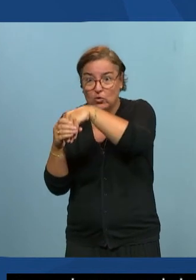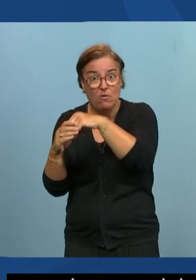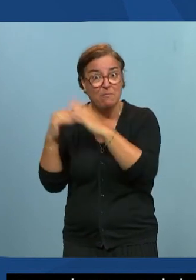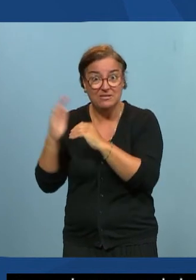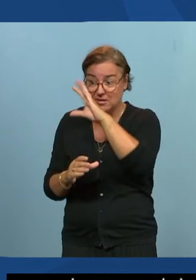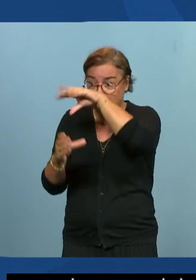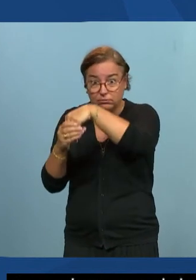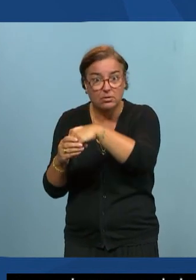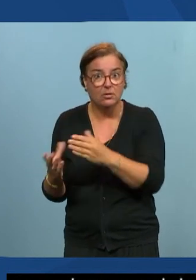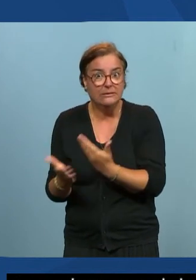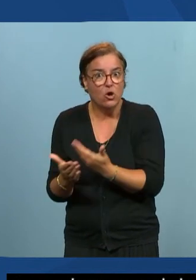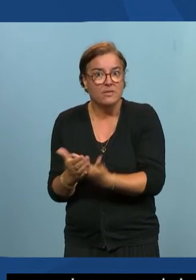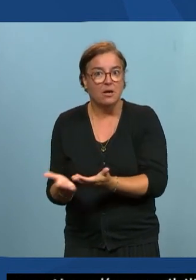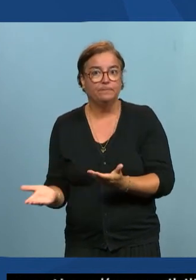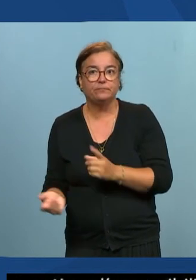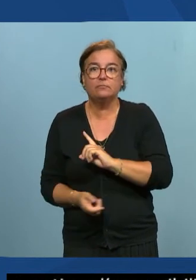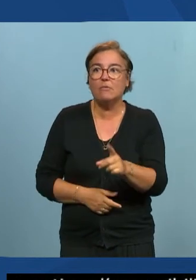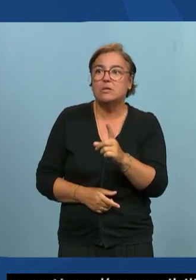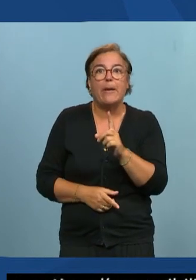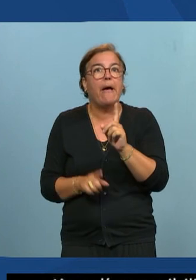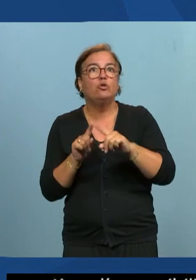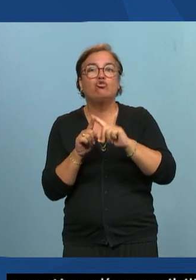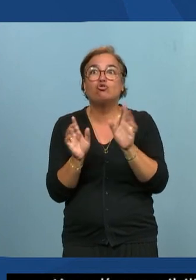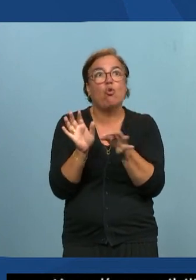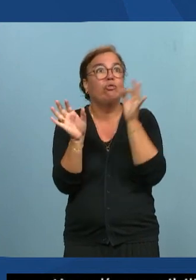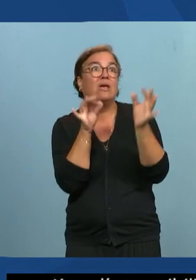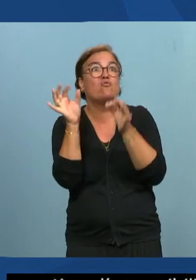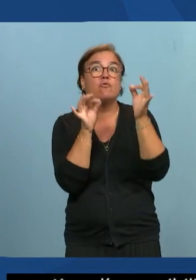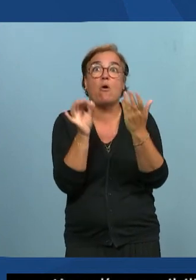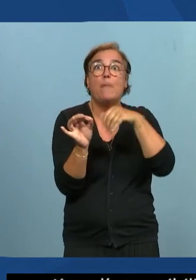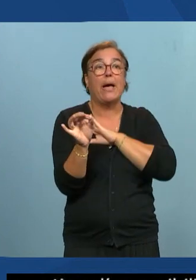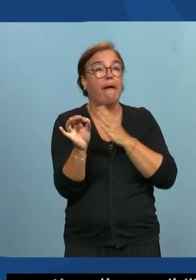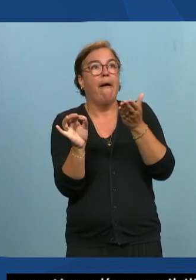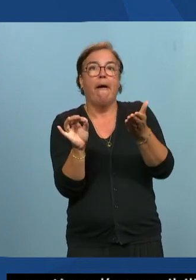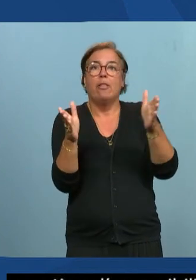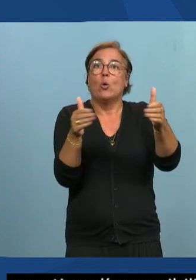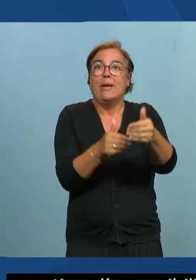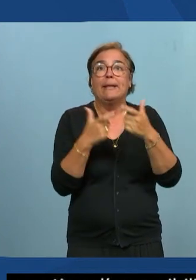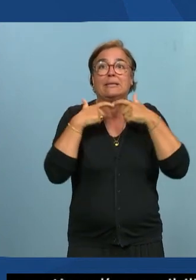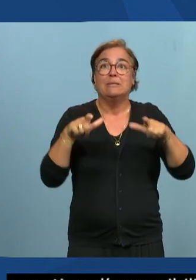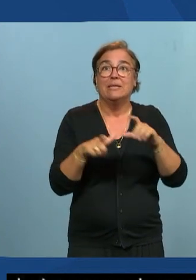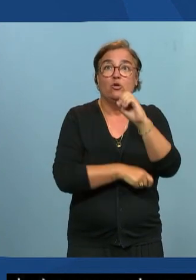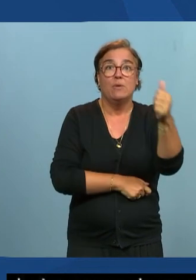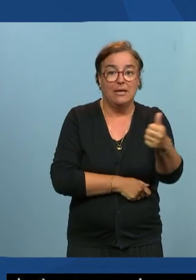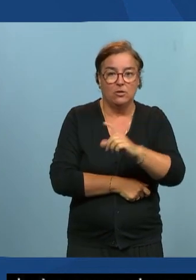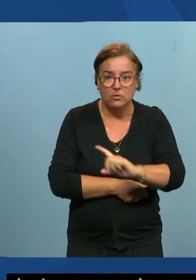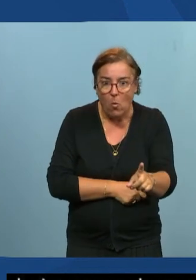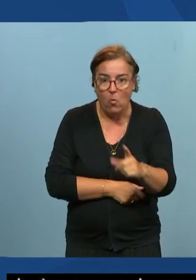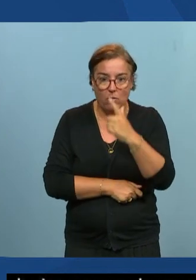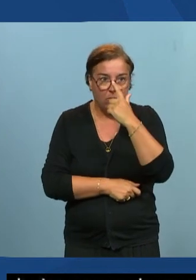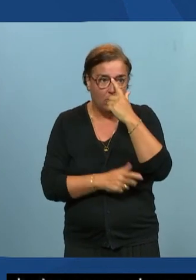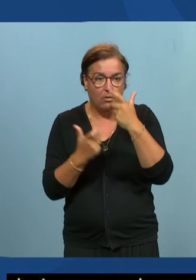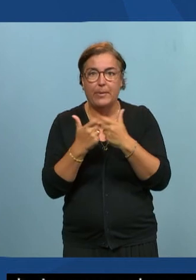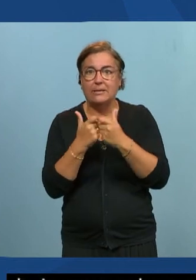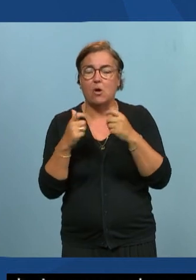boulot c'est comme ça c'est pas un truc qu'on découvre quand on se spécialise en accessibilité numérique des labels sur les formulaires